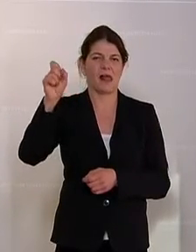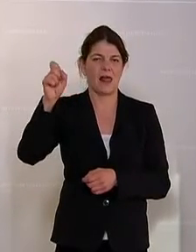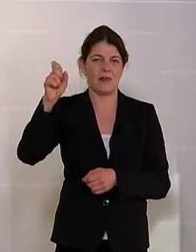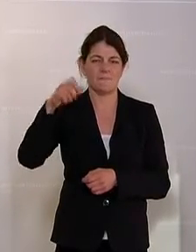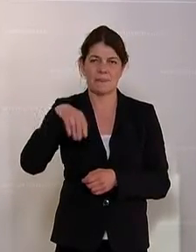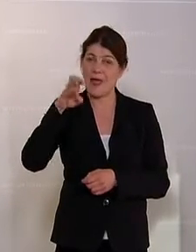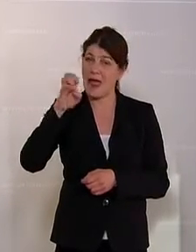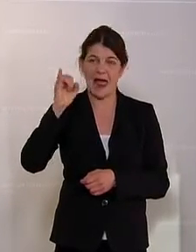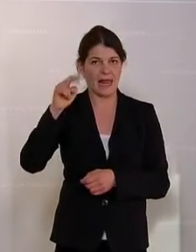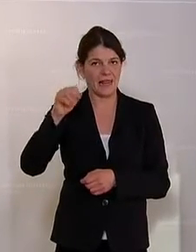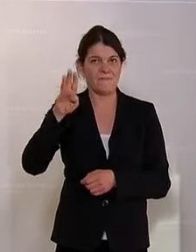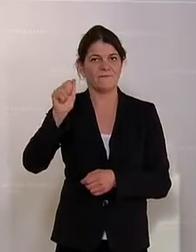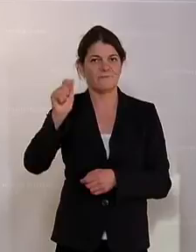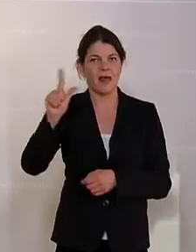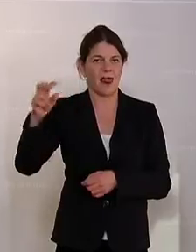Beruf Augenoptiker.